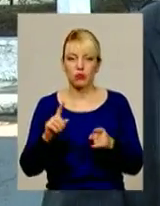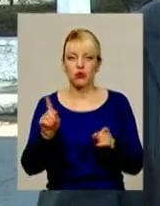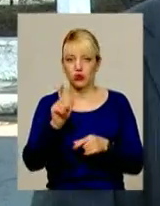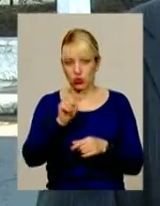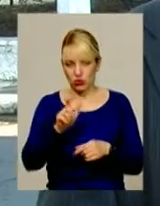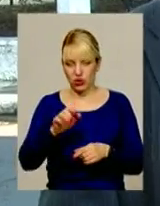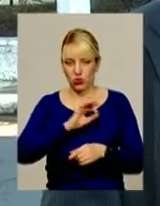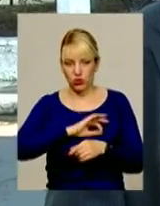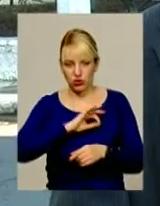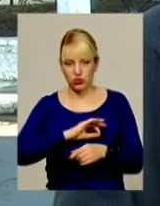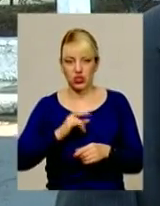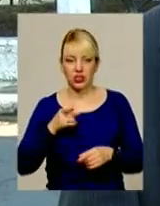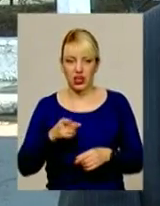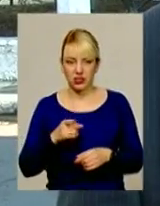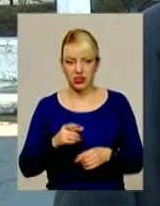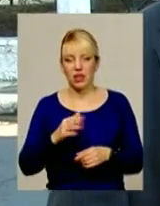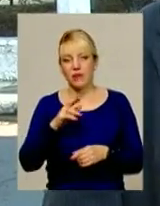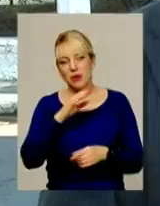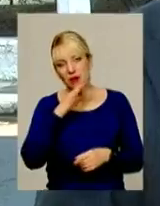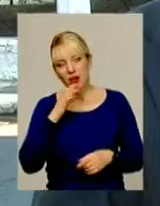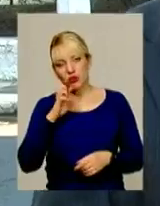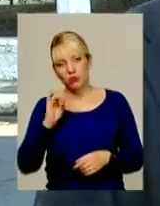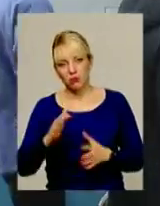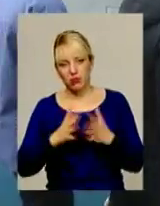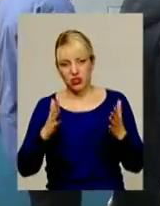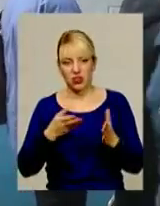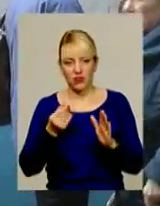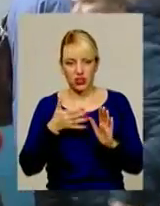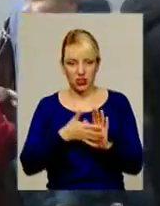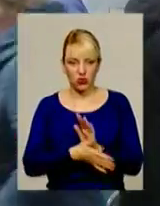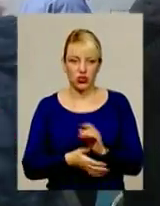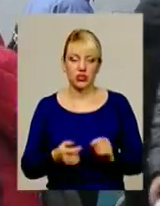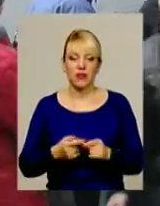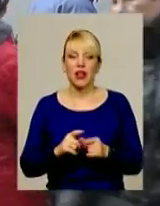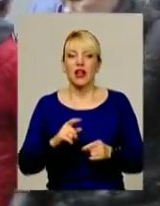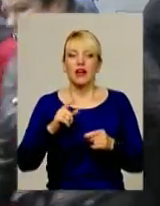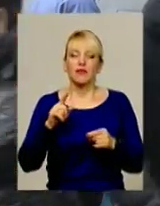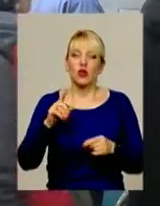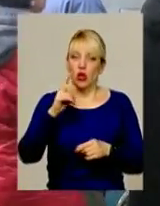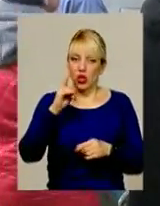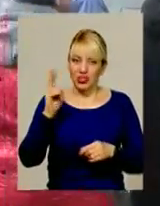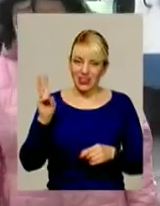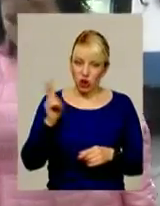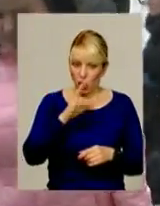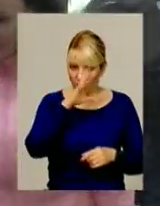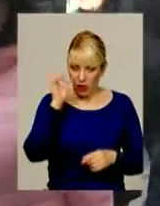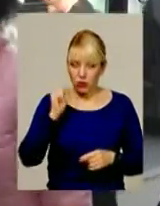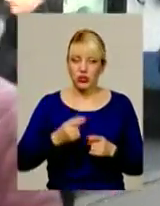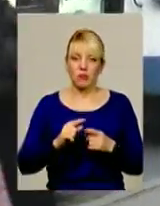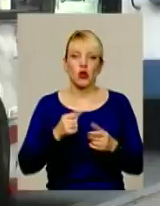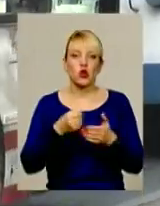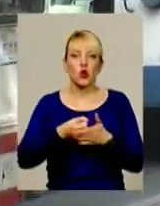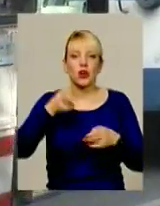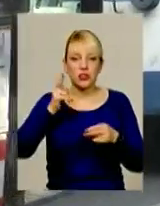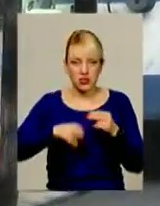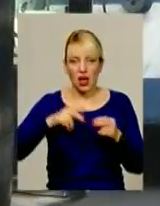користуються. Користуючись таксим, набагато би більше витратили своїх коштів. Так чи інак, їздити тролейбусами уночі хмельничани зможуть до кінця року.